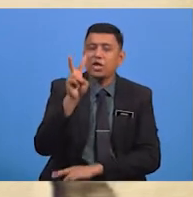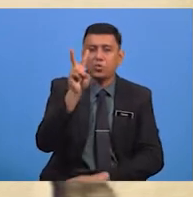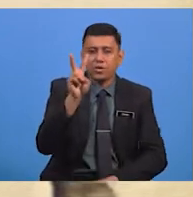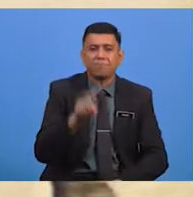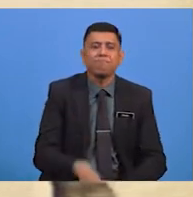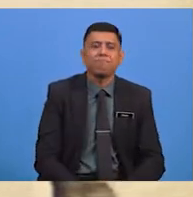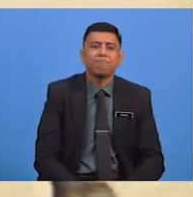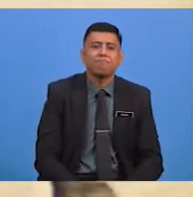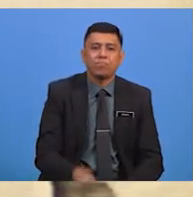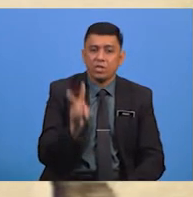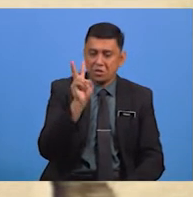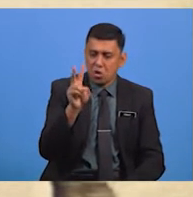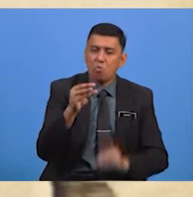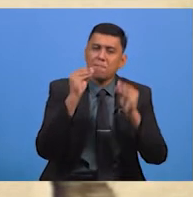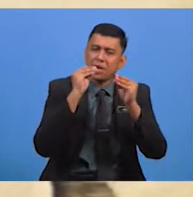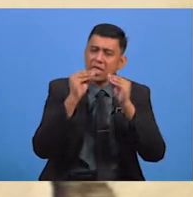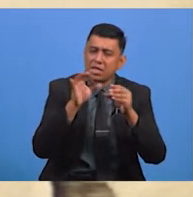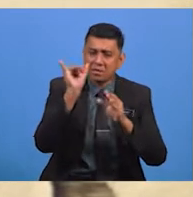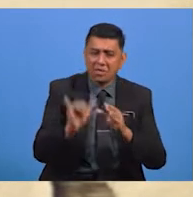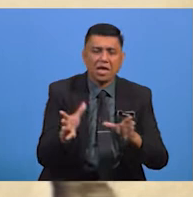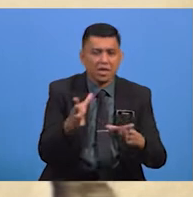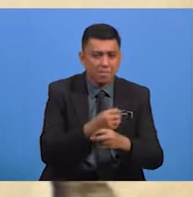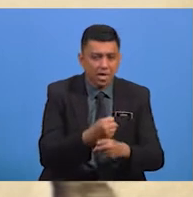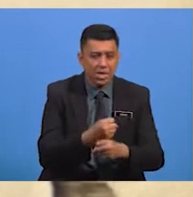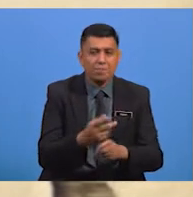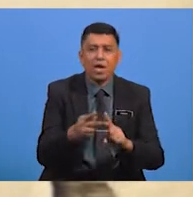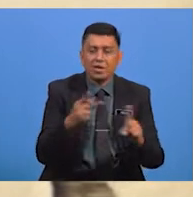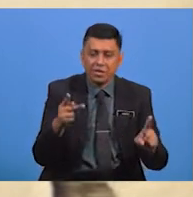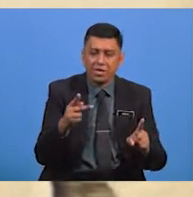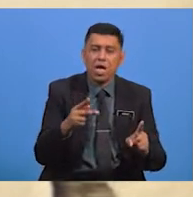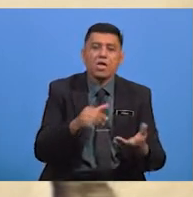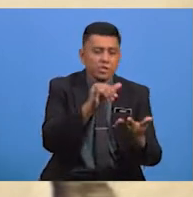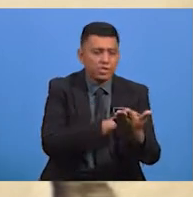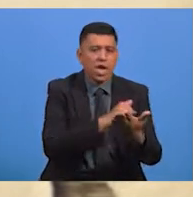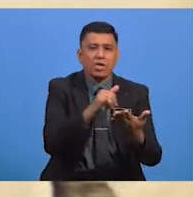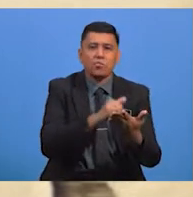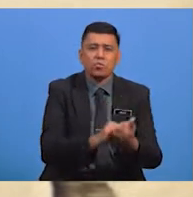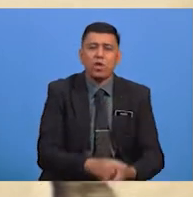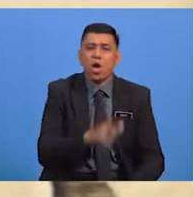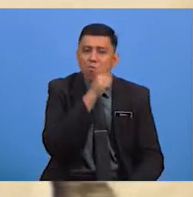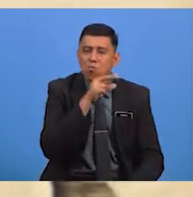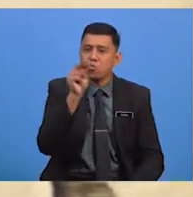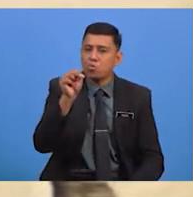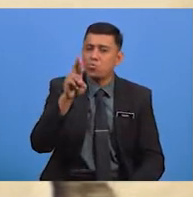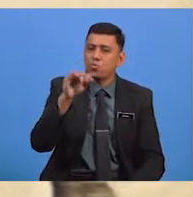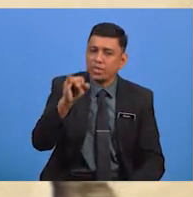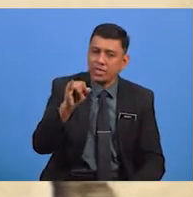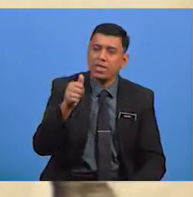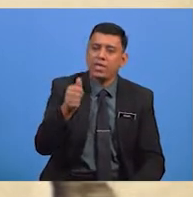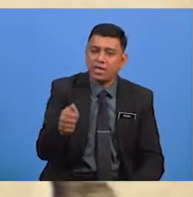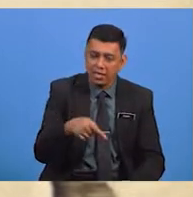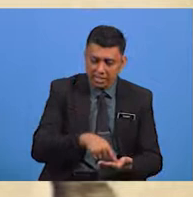Kedua Dua Pengajaran Yang Diperoleh Daripada Syair Burung Nuri Ini